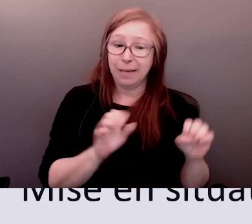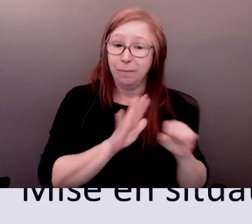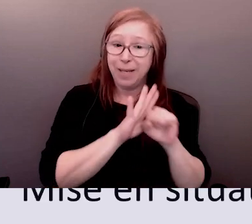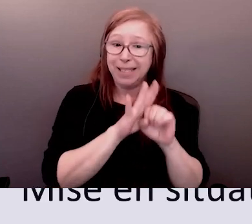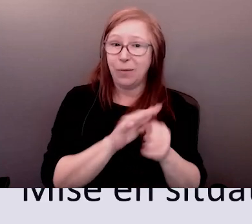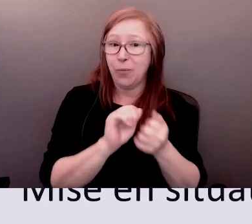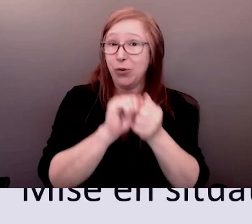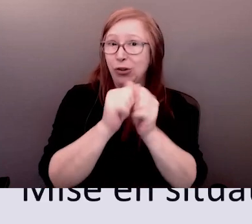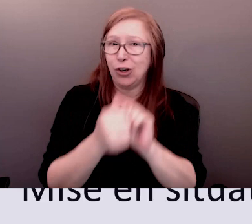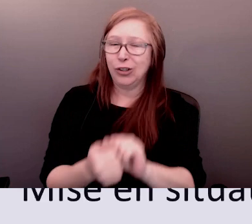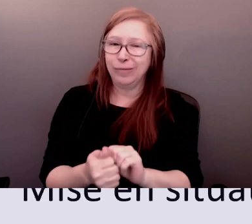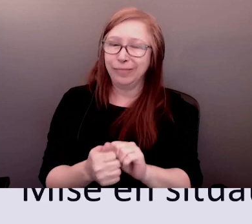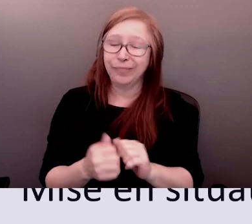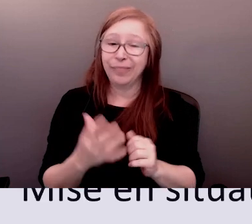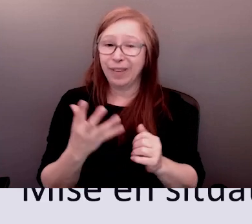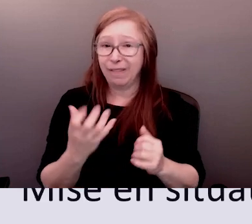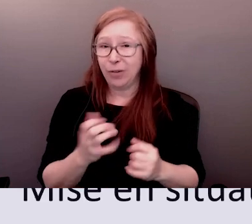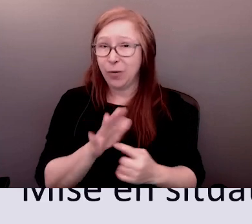fois